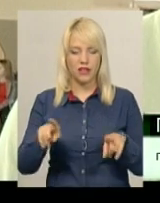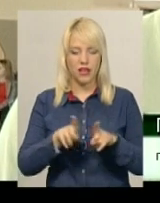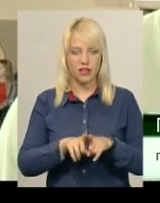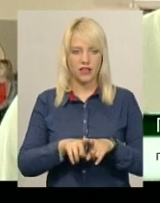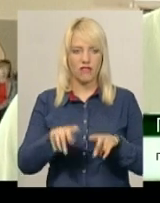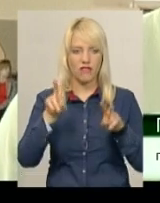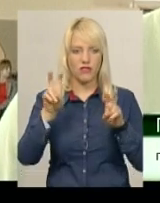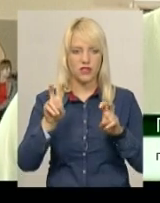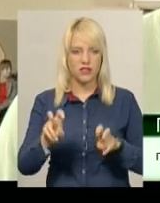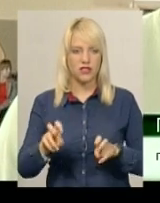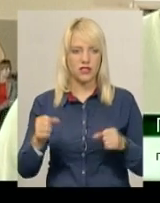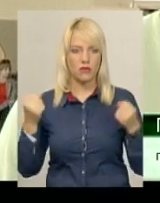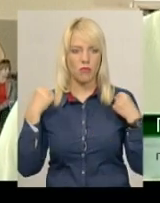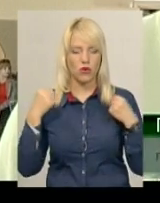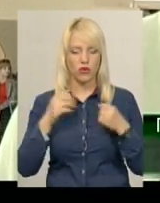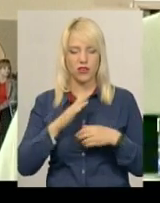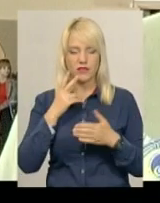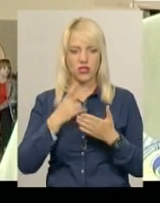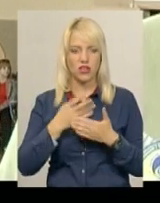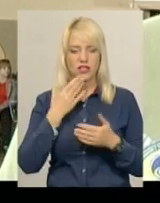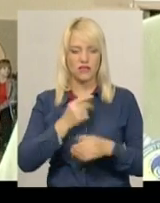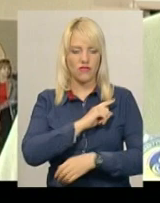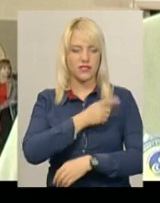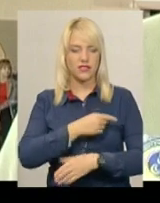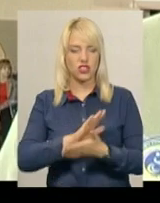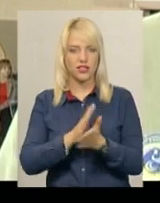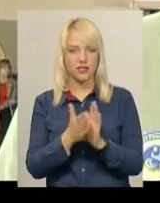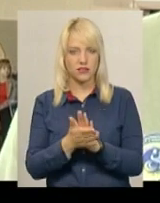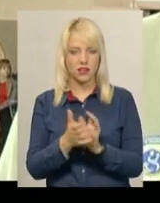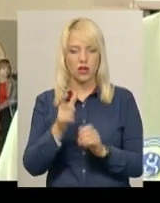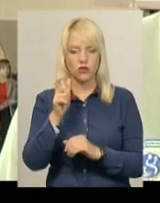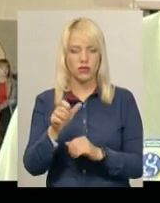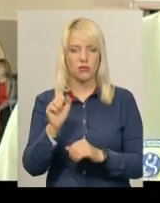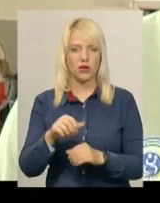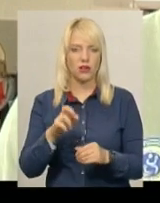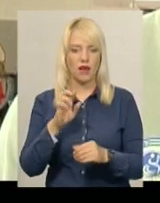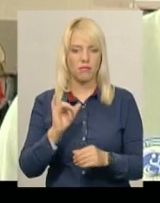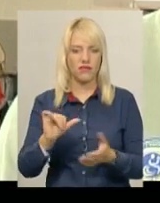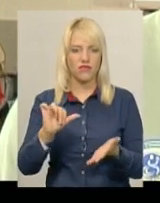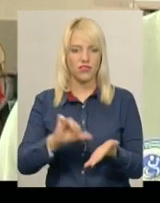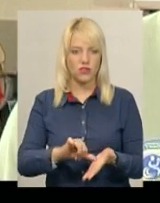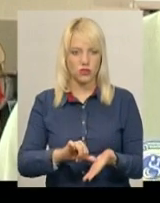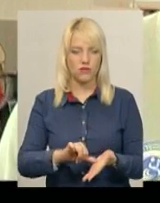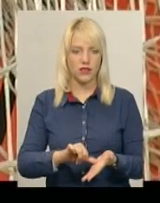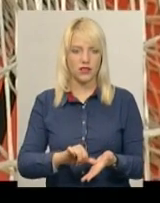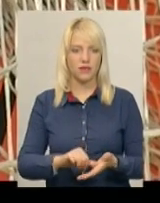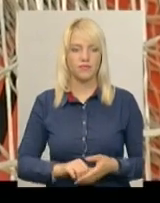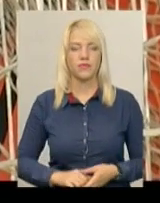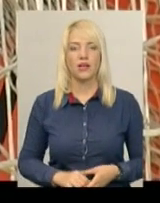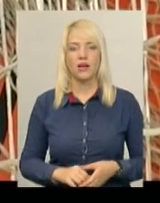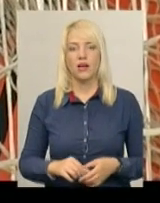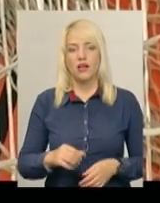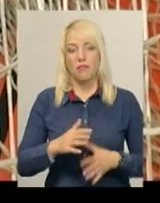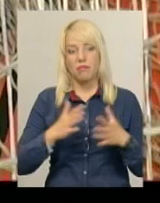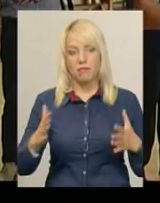незважаючи на свій фізичний стан, людина могла б виступити на рівні відносно здорової людини, чи менш здорової. Більшість